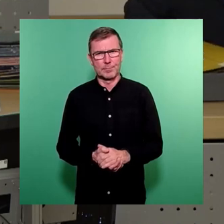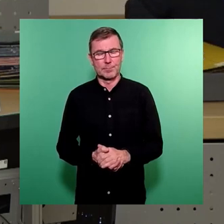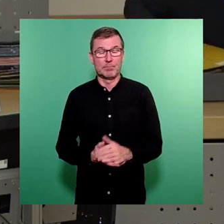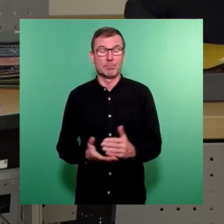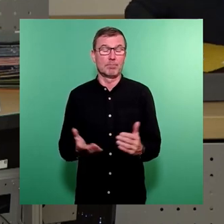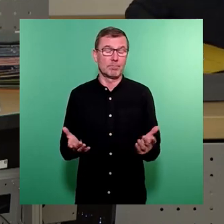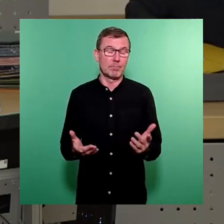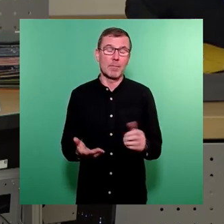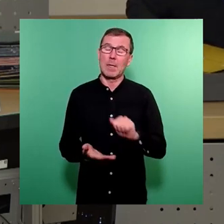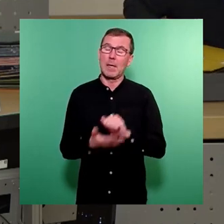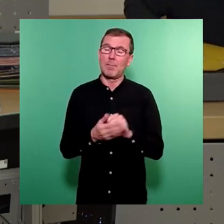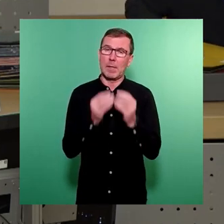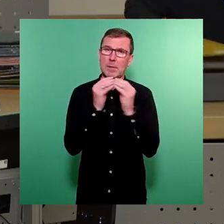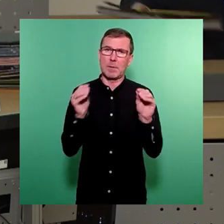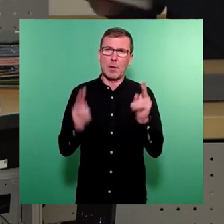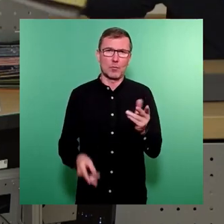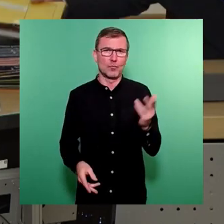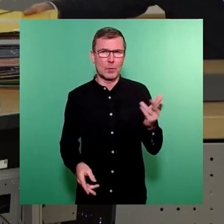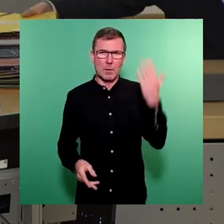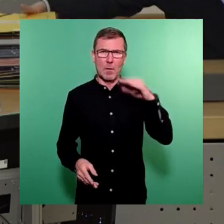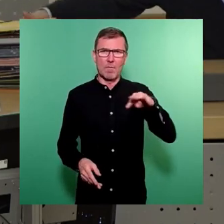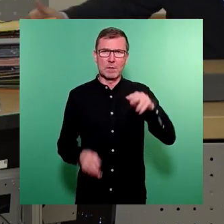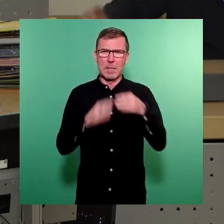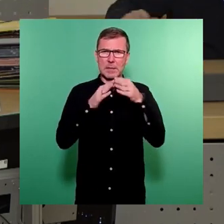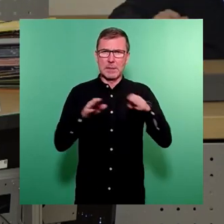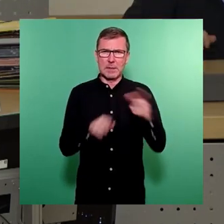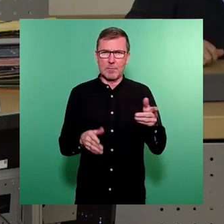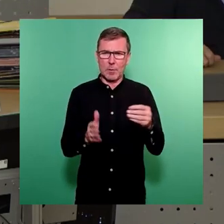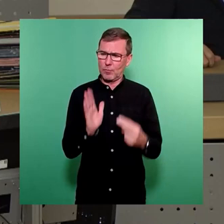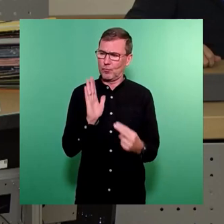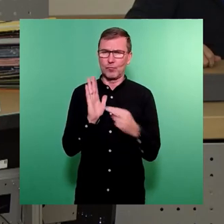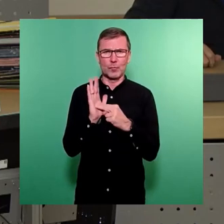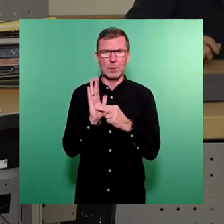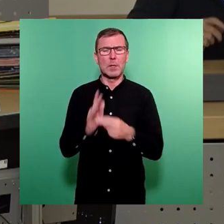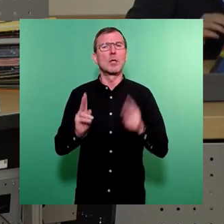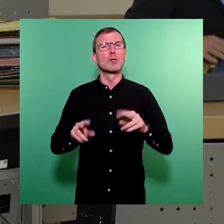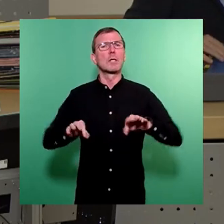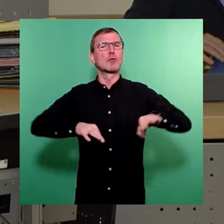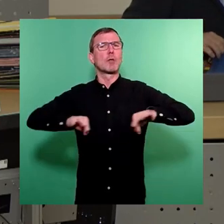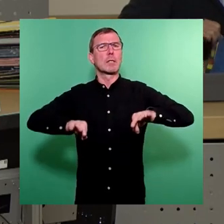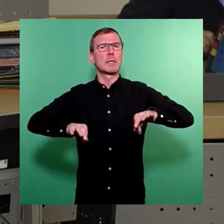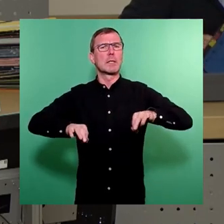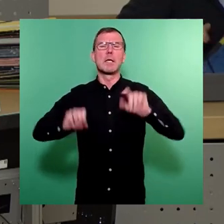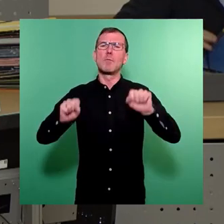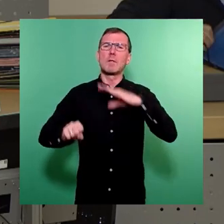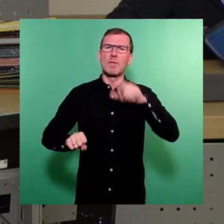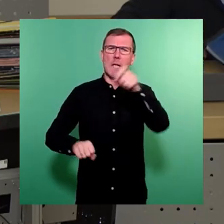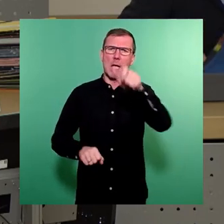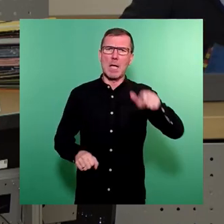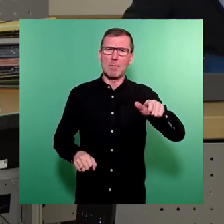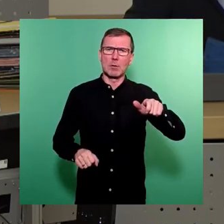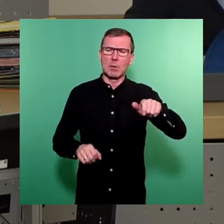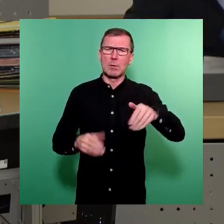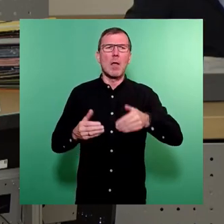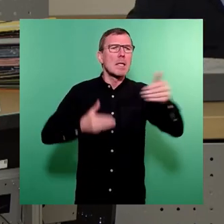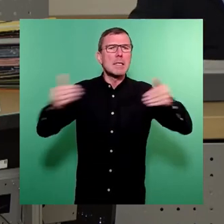Die Pressemitteilung der Stadt vom 14.12. führt hierzu aus, die städtische Strategie sieht vor, möglichst viele Menschen dezentral in Wohnungen und